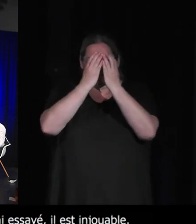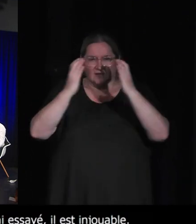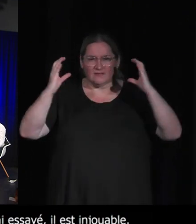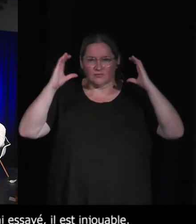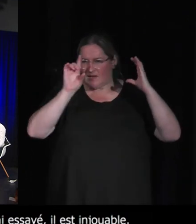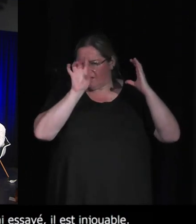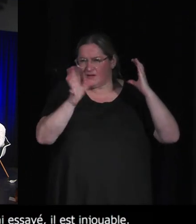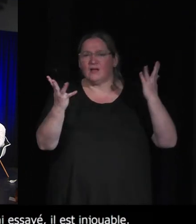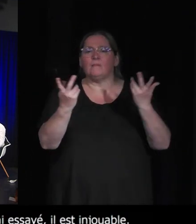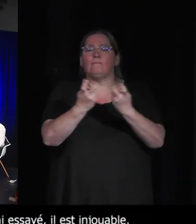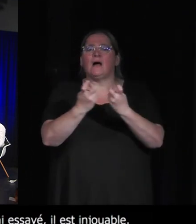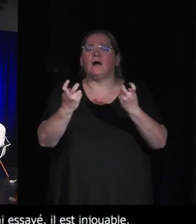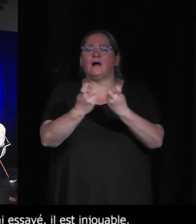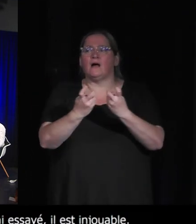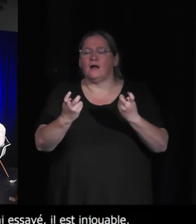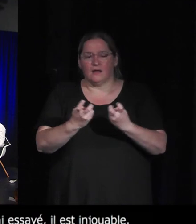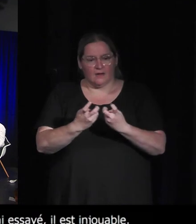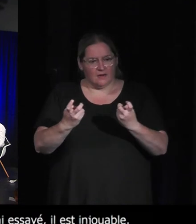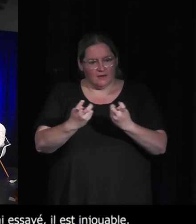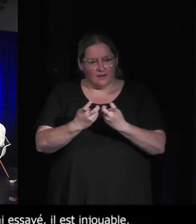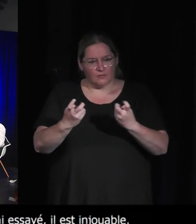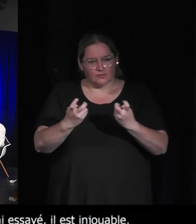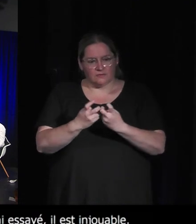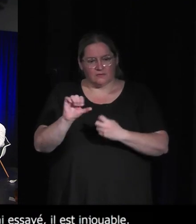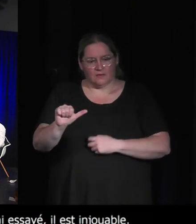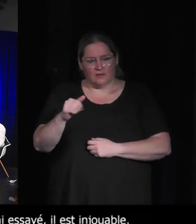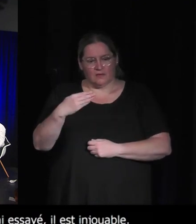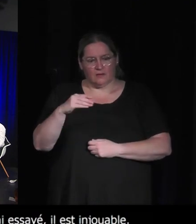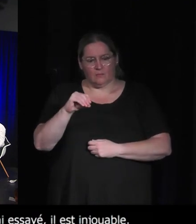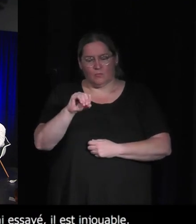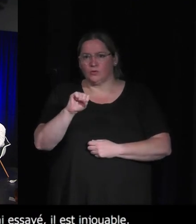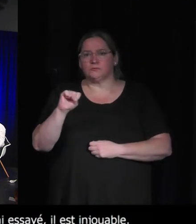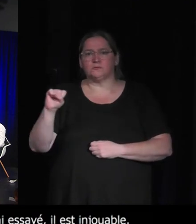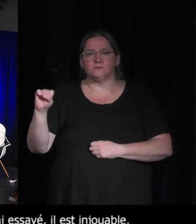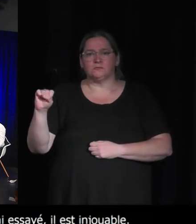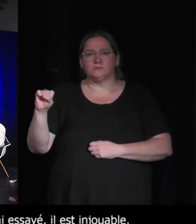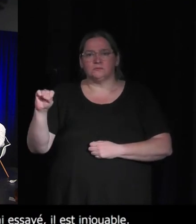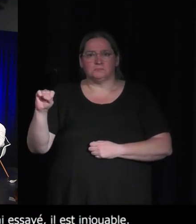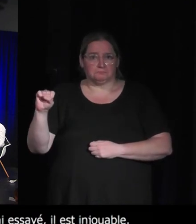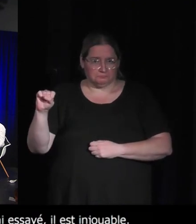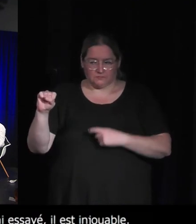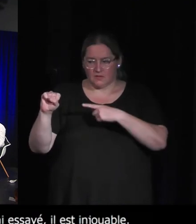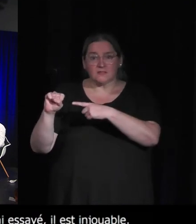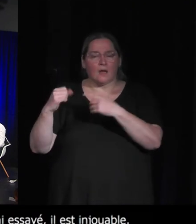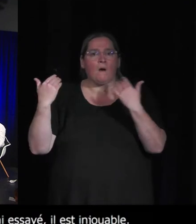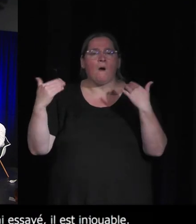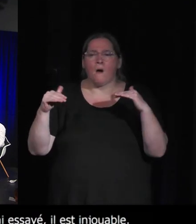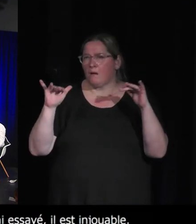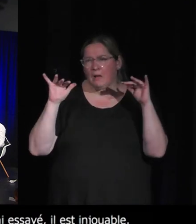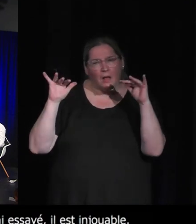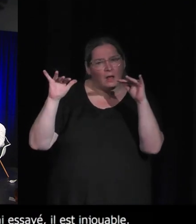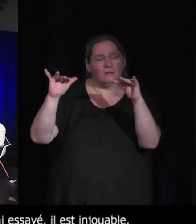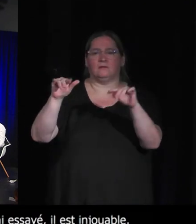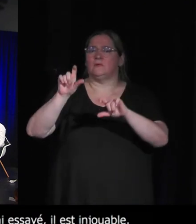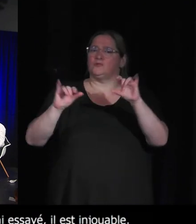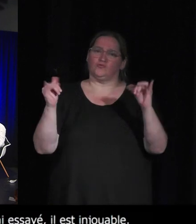d'un côté Amos par exemple qui a été qui a eu un succès fulminant et